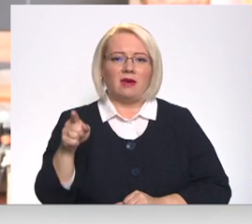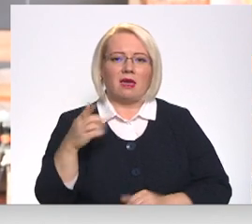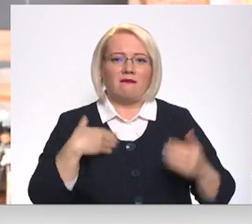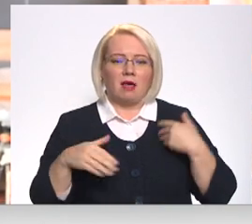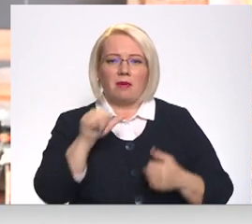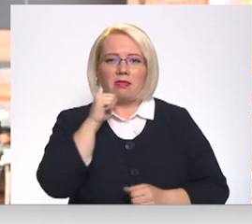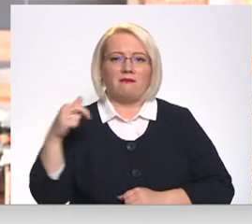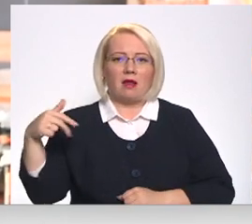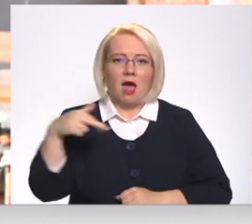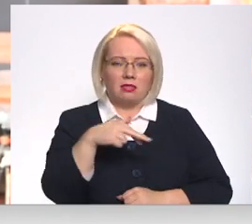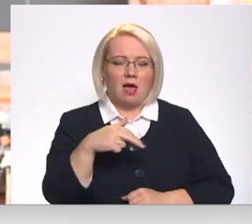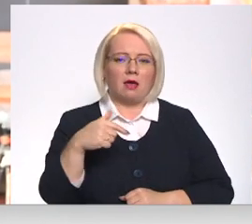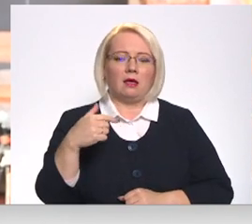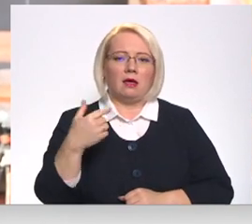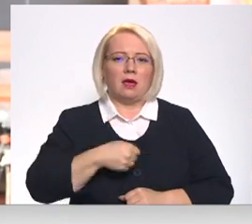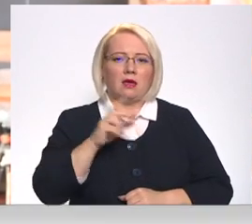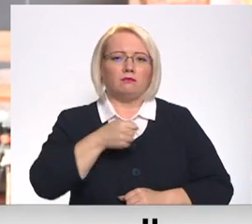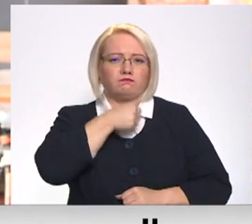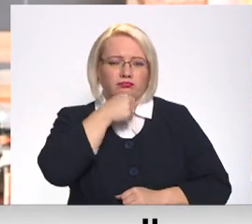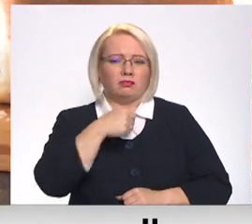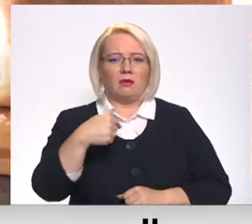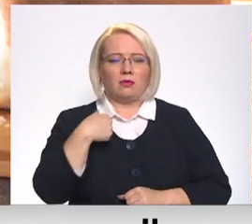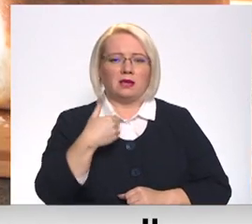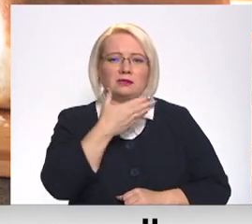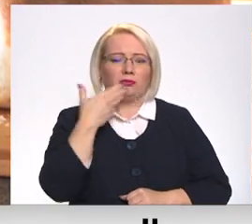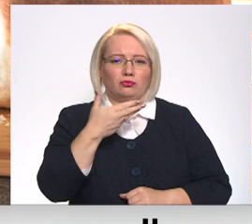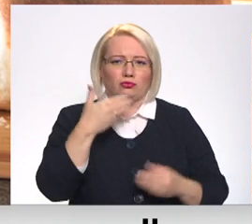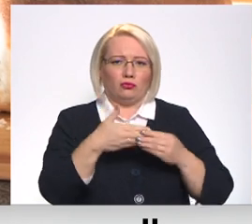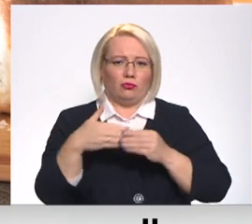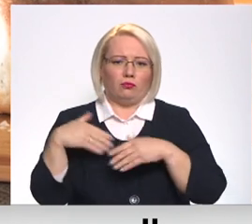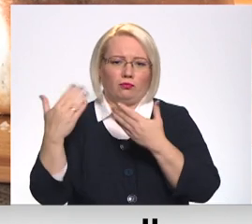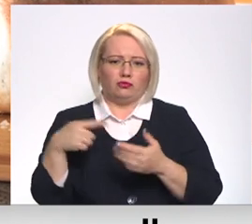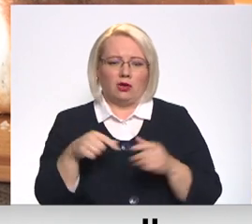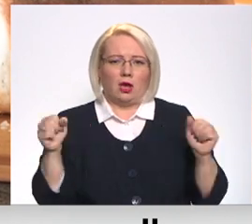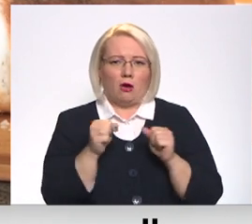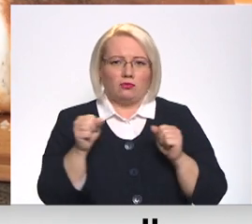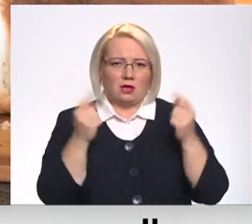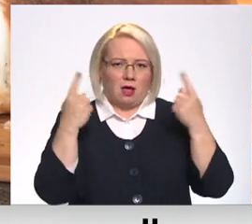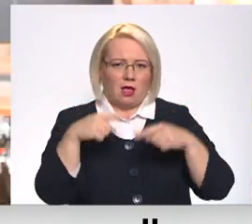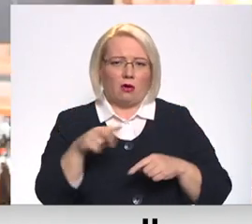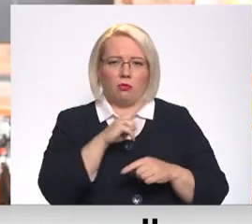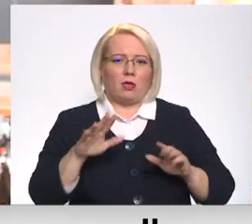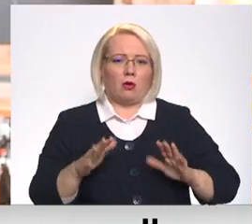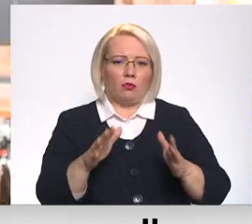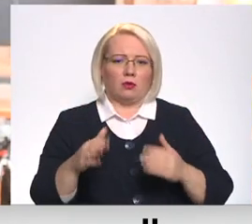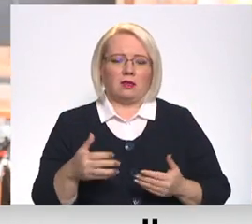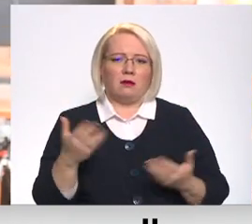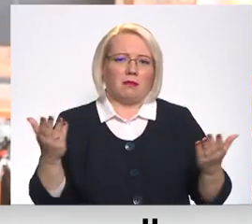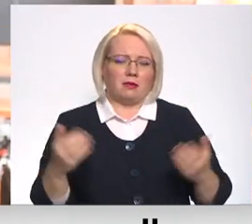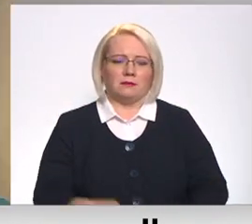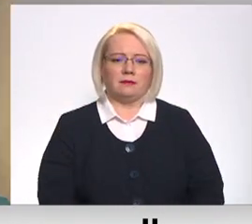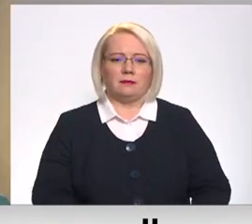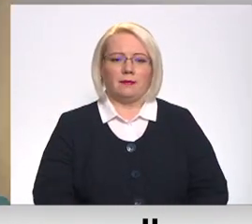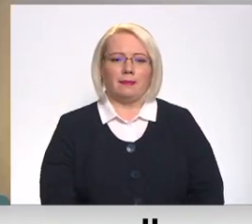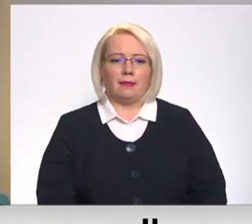tagad nevar atnākt savus gados. Tā viņi tieši maz sildi zupiņēs. Žiniet, augstā laika, un vēl pie tām nekurim. Kaut kāds sildums ir, bet tas ir